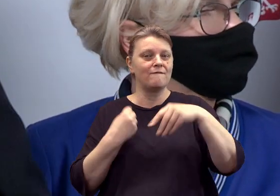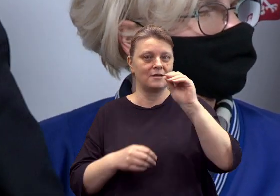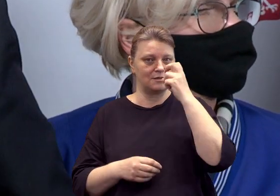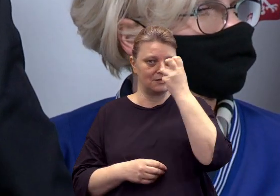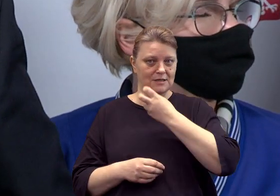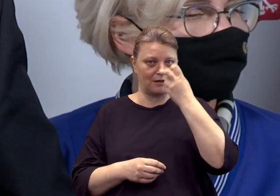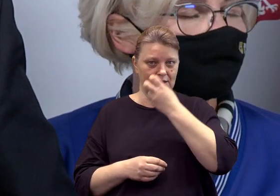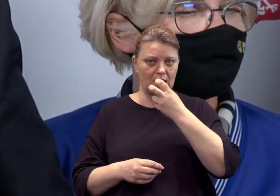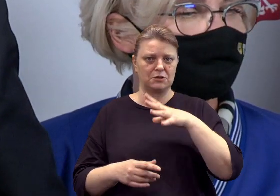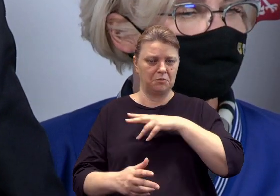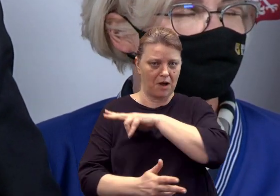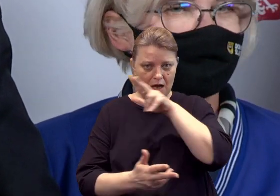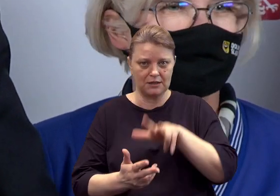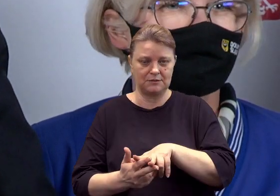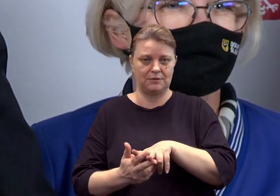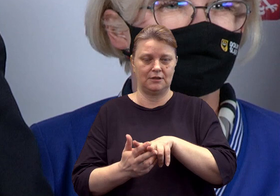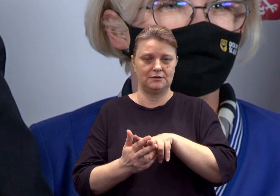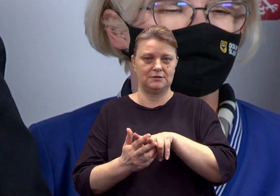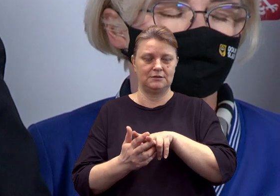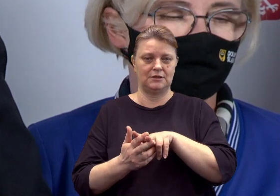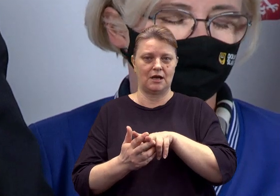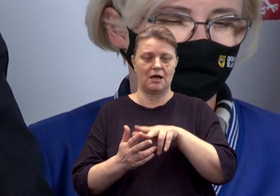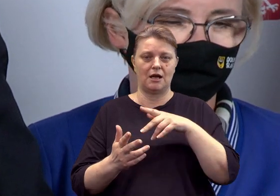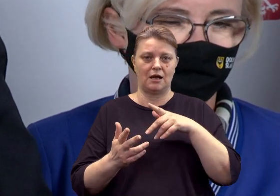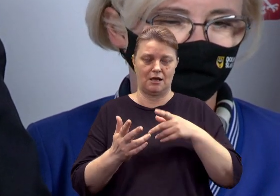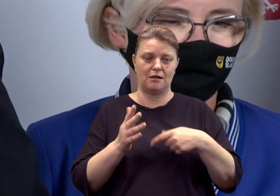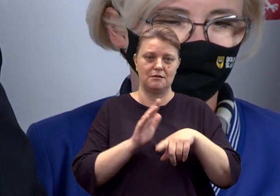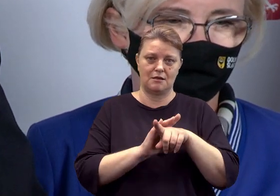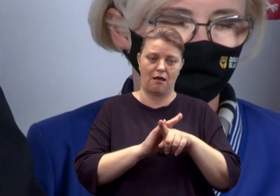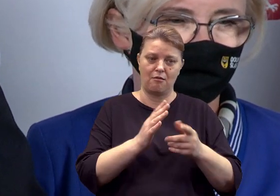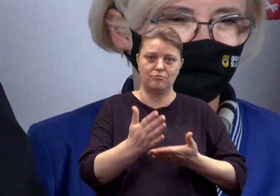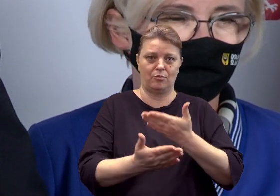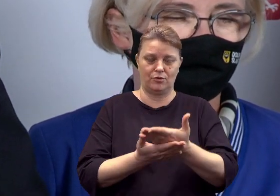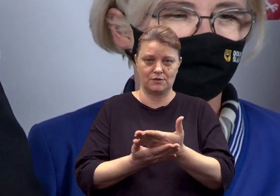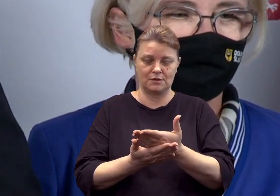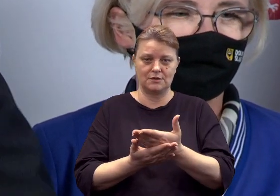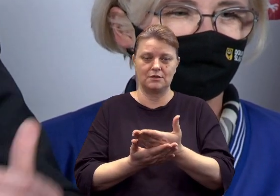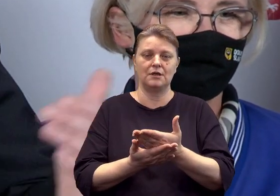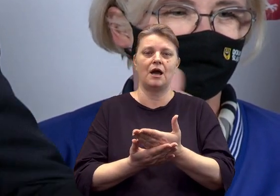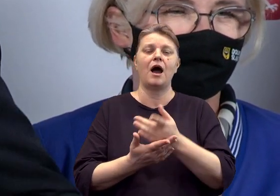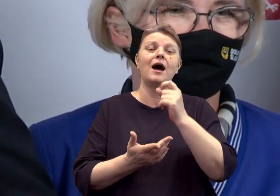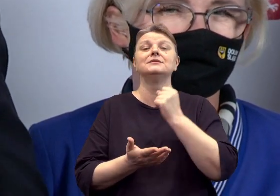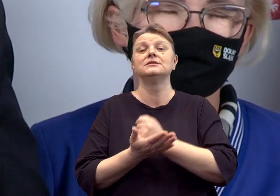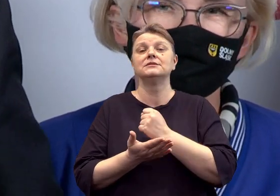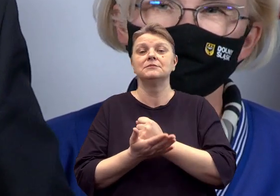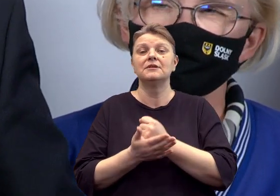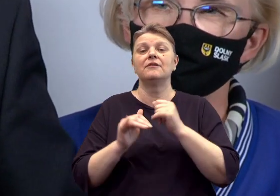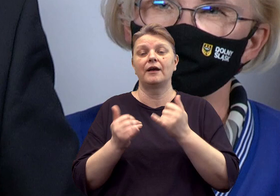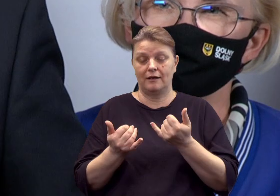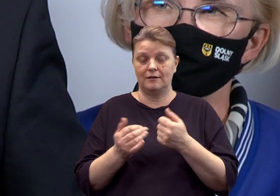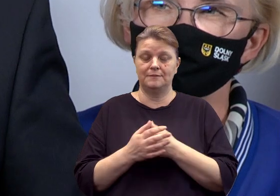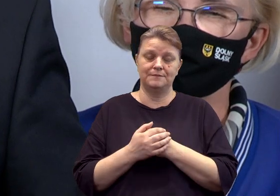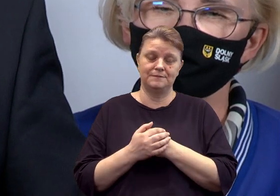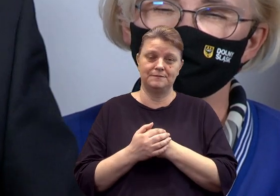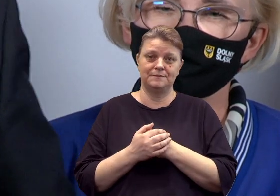i akceptacji dla poszczególnych propozycji. Kwestia oczywiście rozbija się